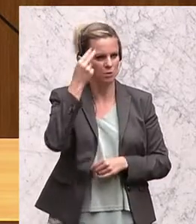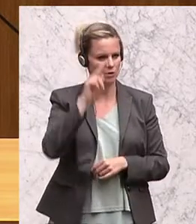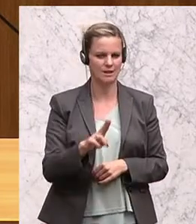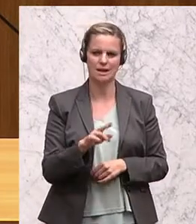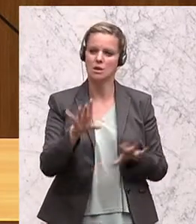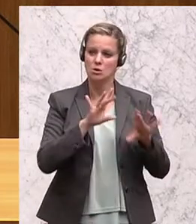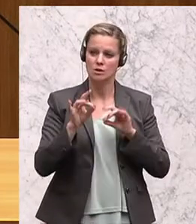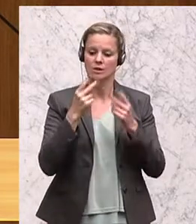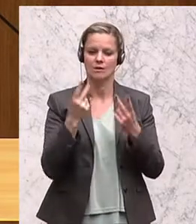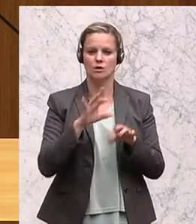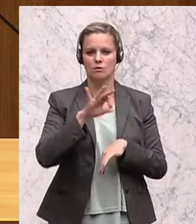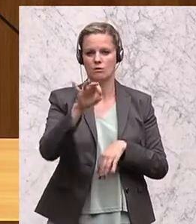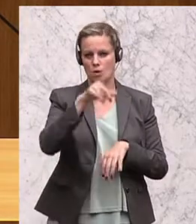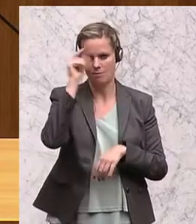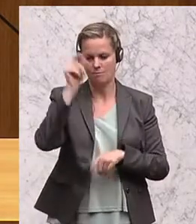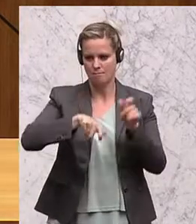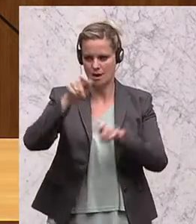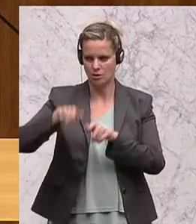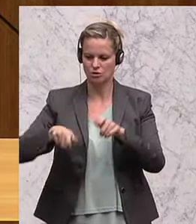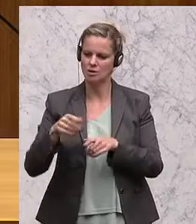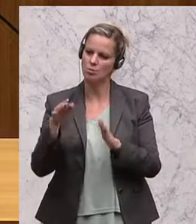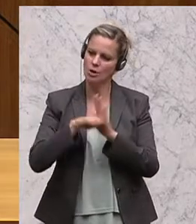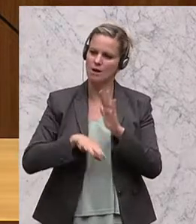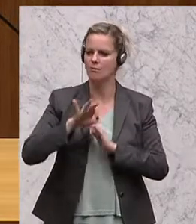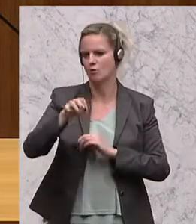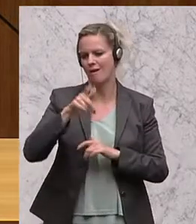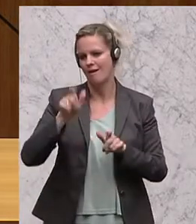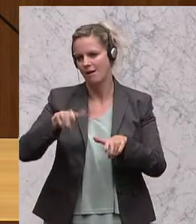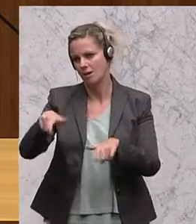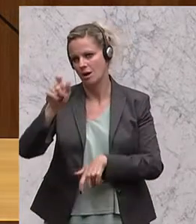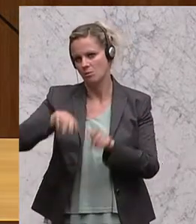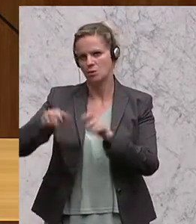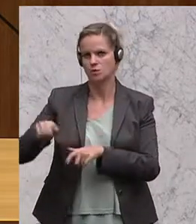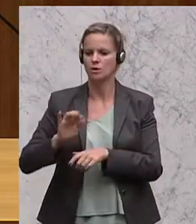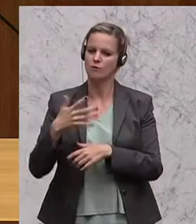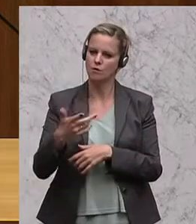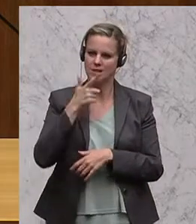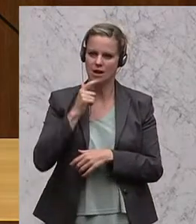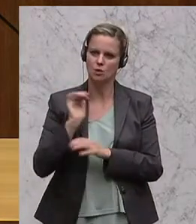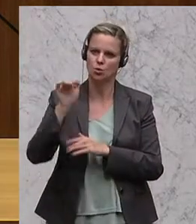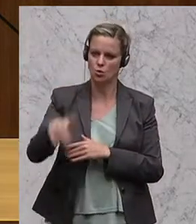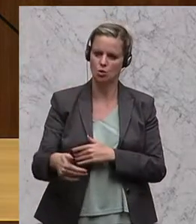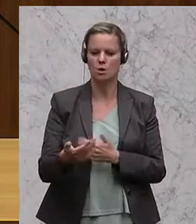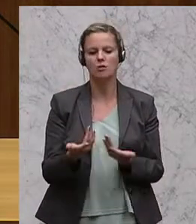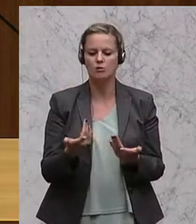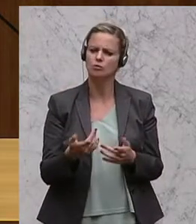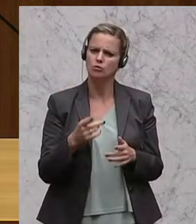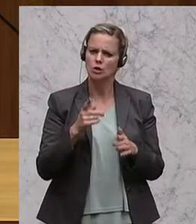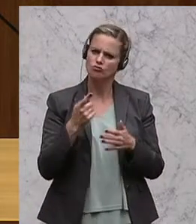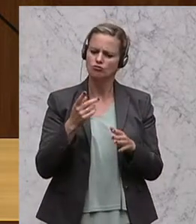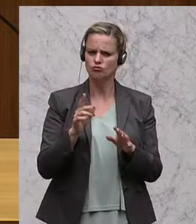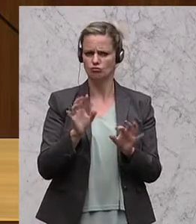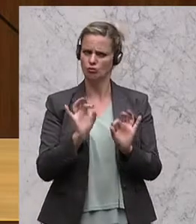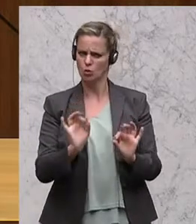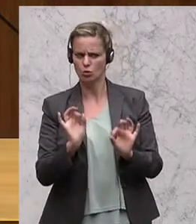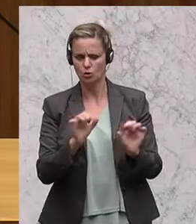für die Menschen. Das Programm für ältere Menschen über 50 Jahre auch ein richtiger Ansatz, Herr Kollege Muchitsch, du hast mich das letzte